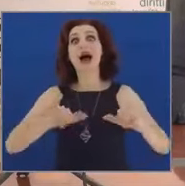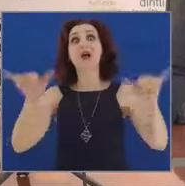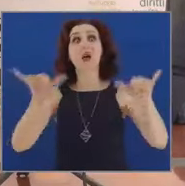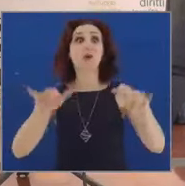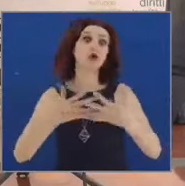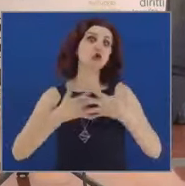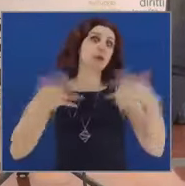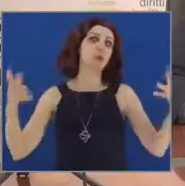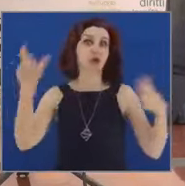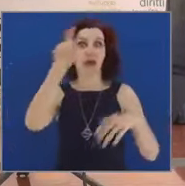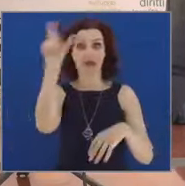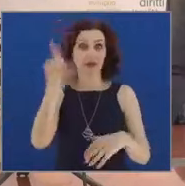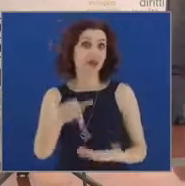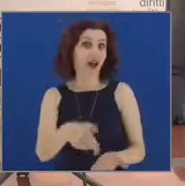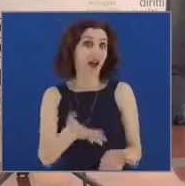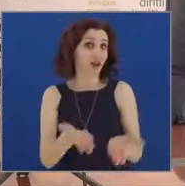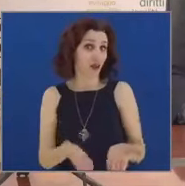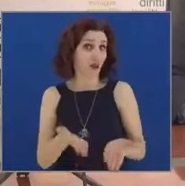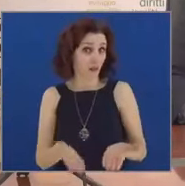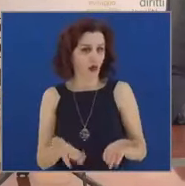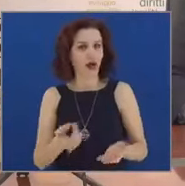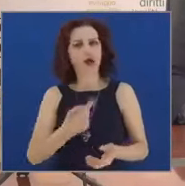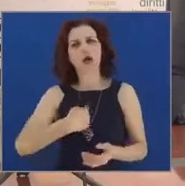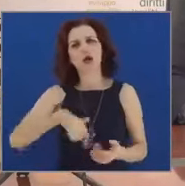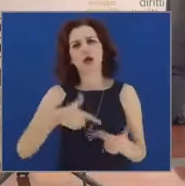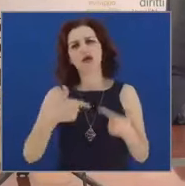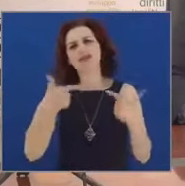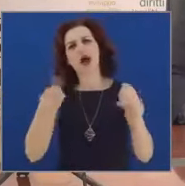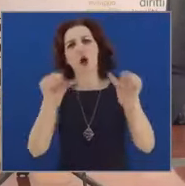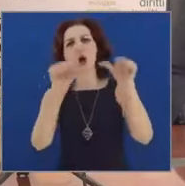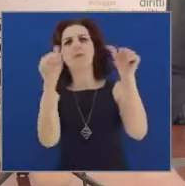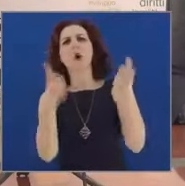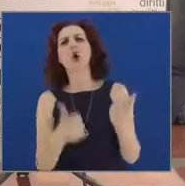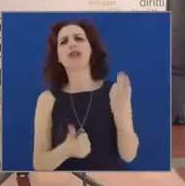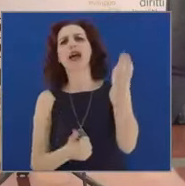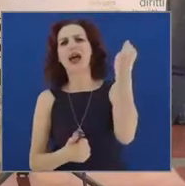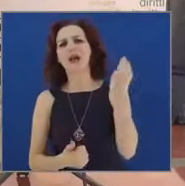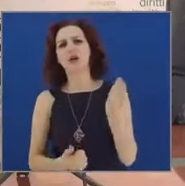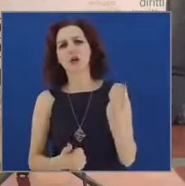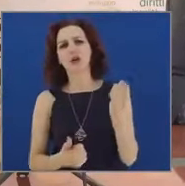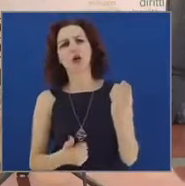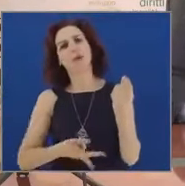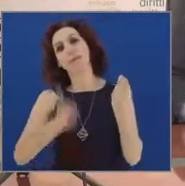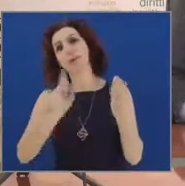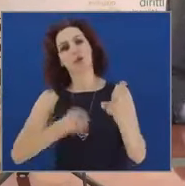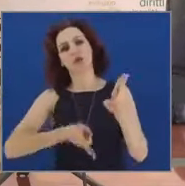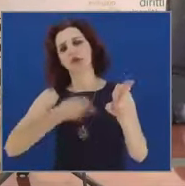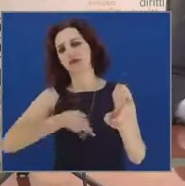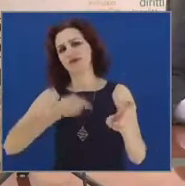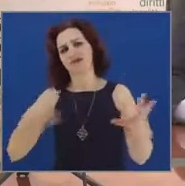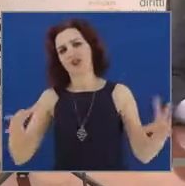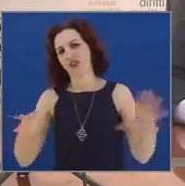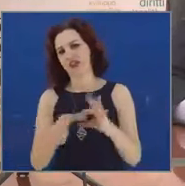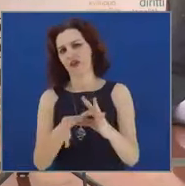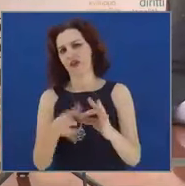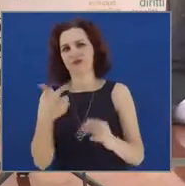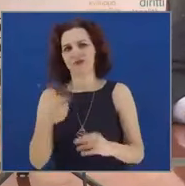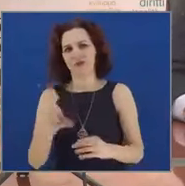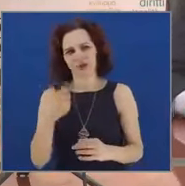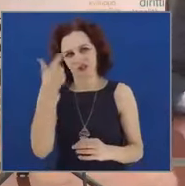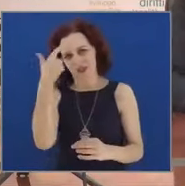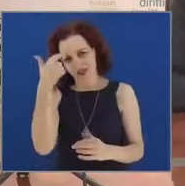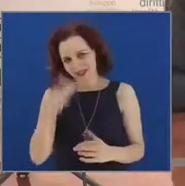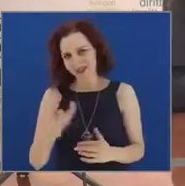Noi abbiamo un modello che si basa soprattutto sul ferro, ovviamente per questioni di impatto